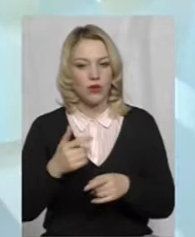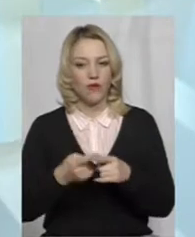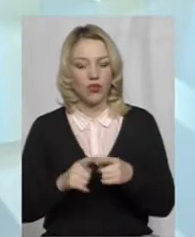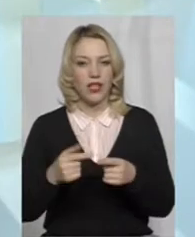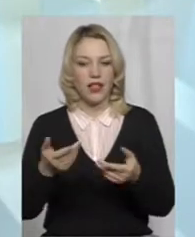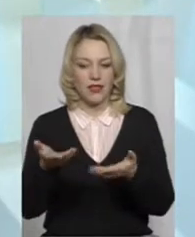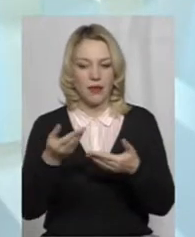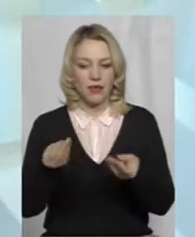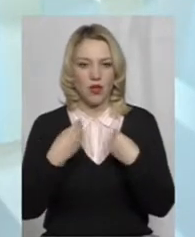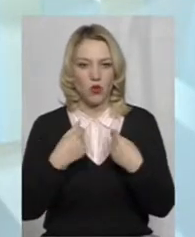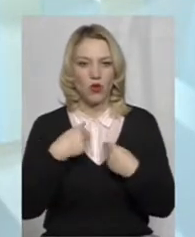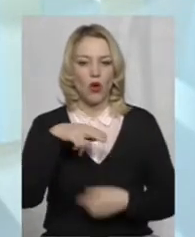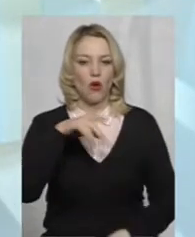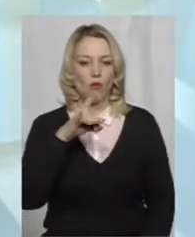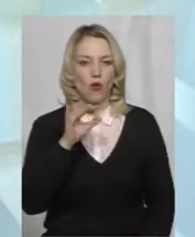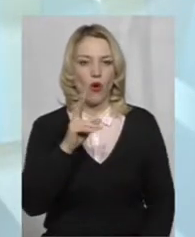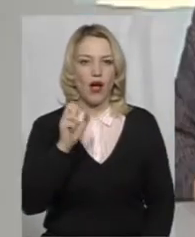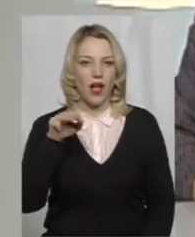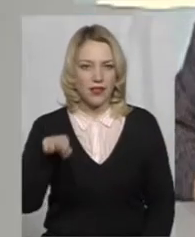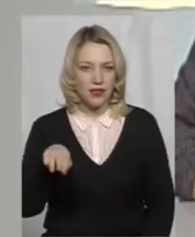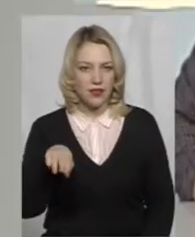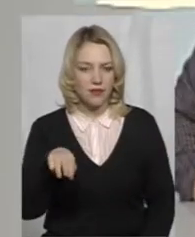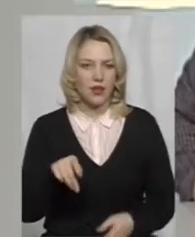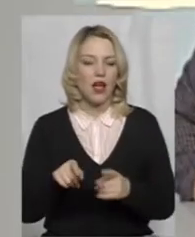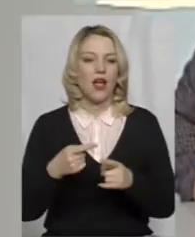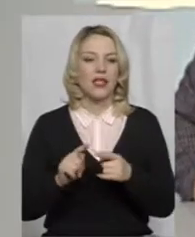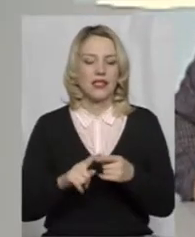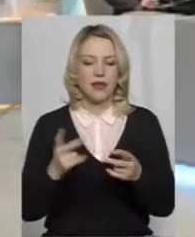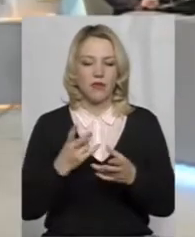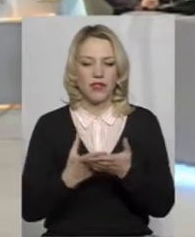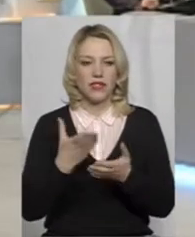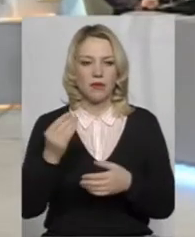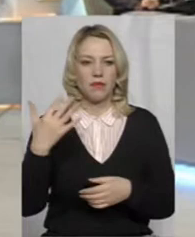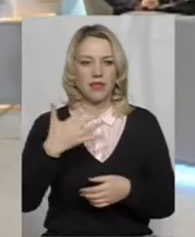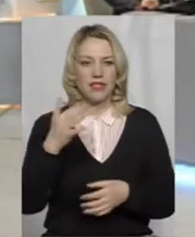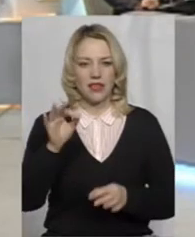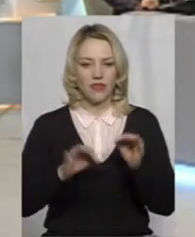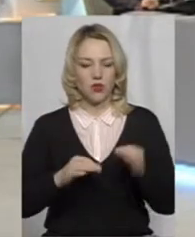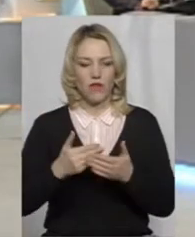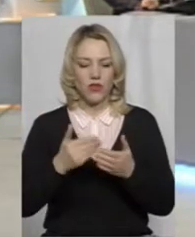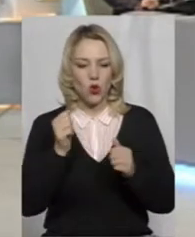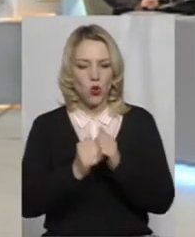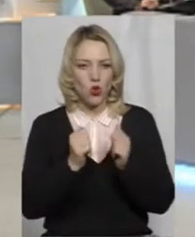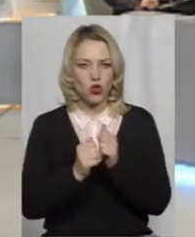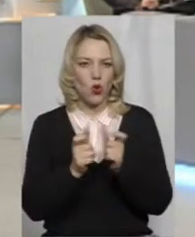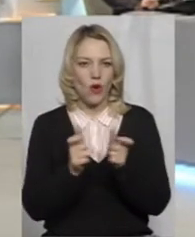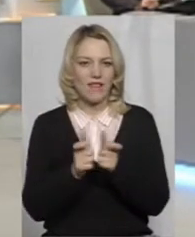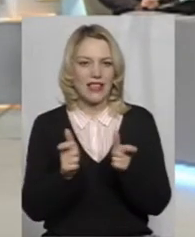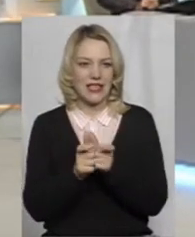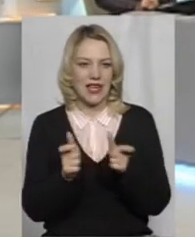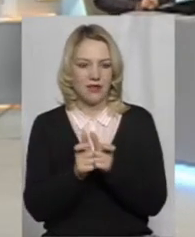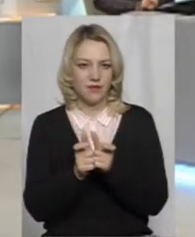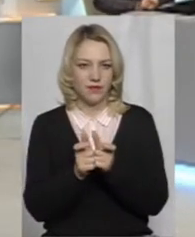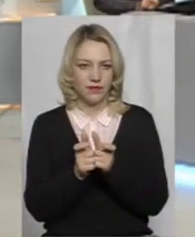дають в прокат. Ви за це маєте заплатити гроші? 50% від кожного квітка. Від